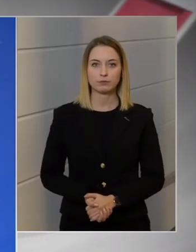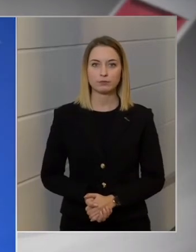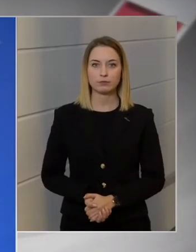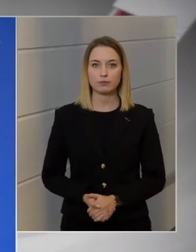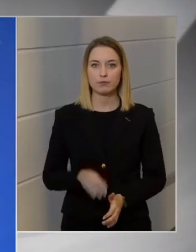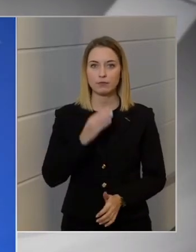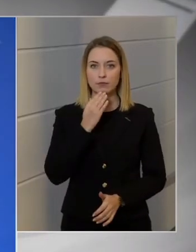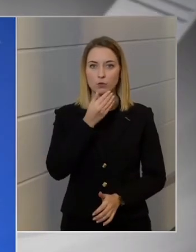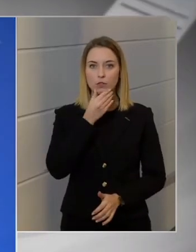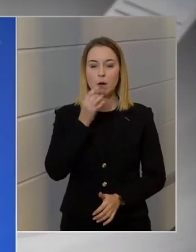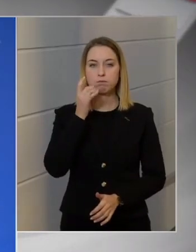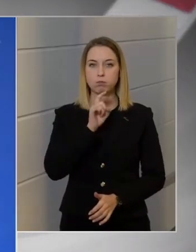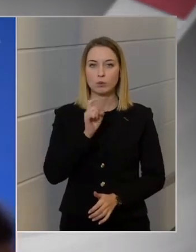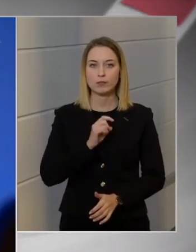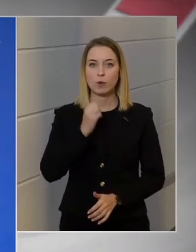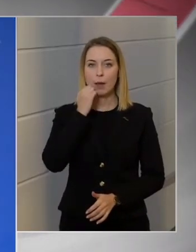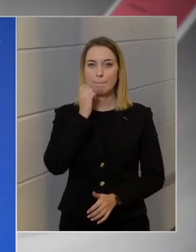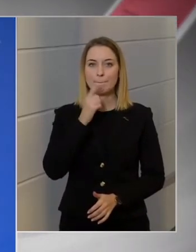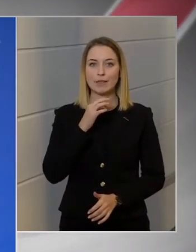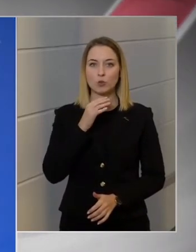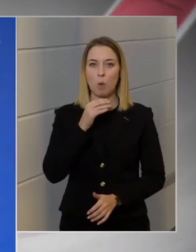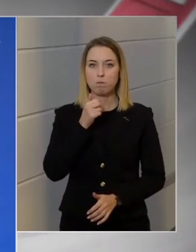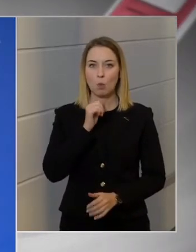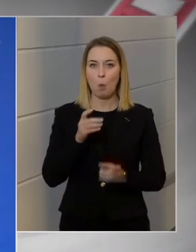Köszönöm szépen, Bódi Zoltán Metropol.